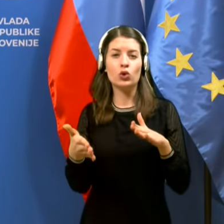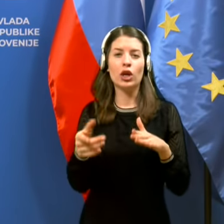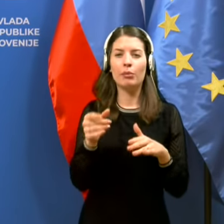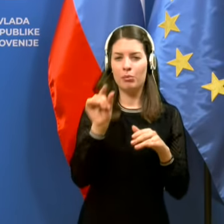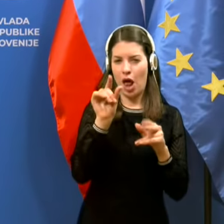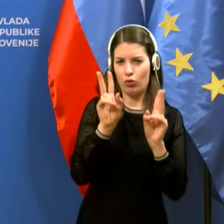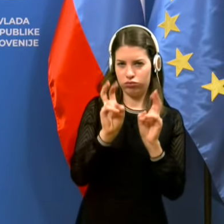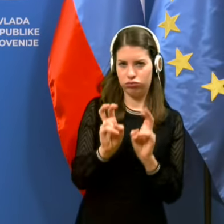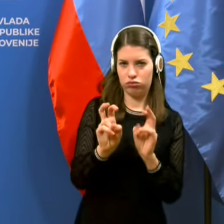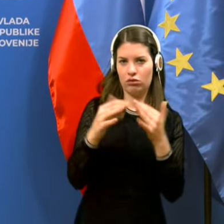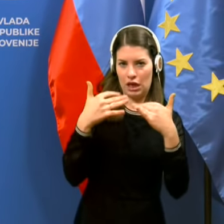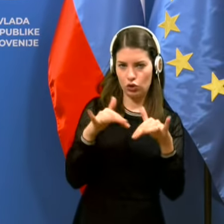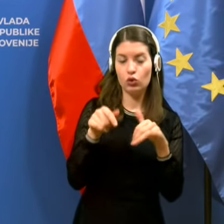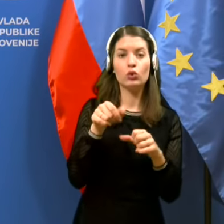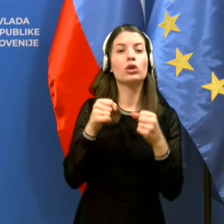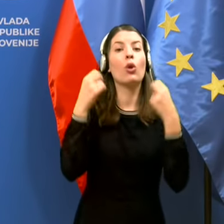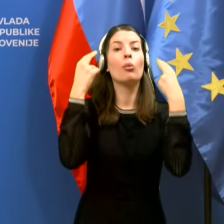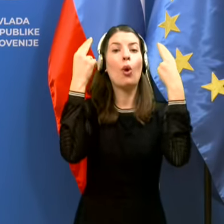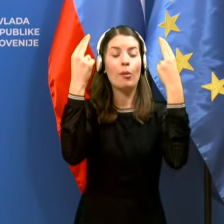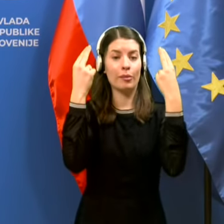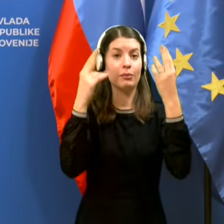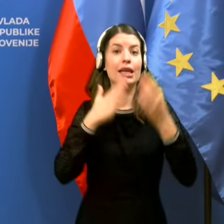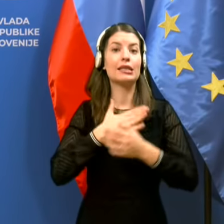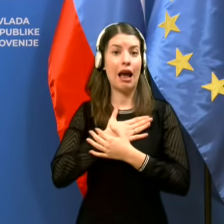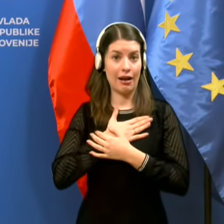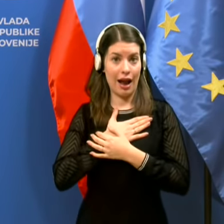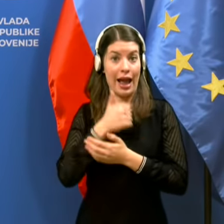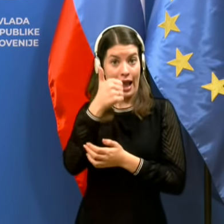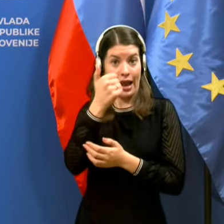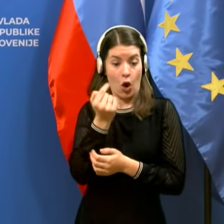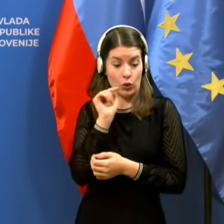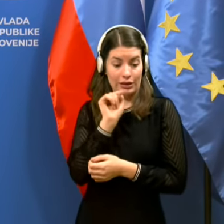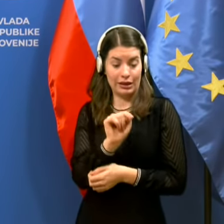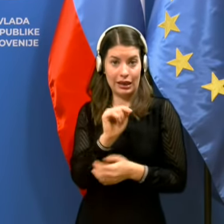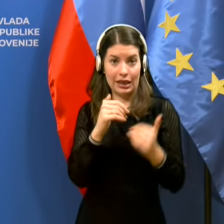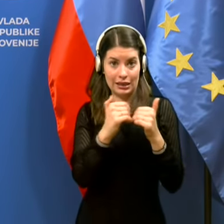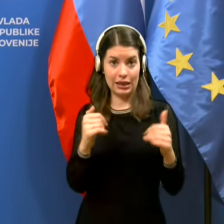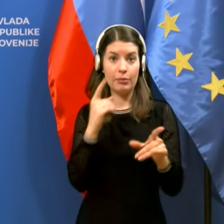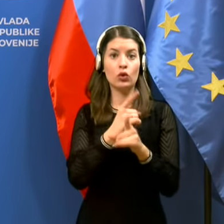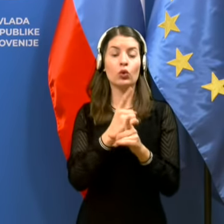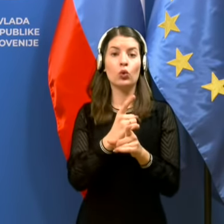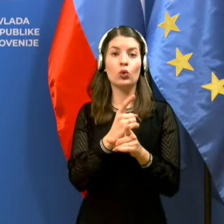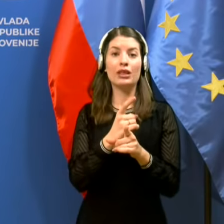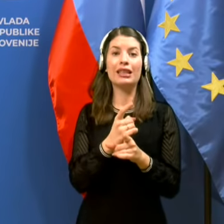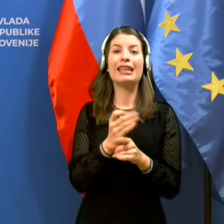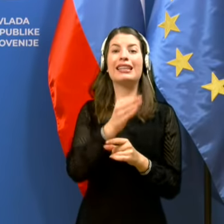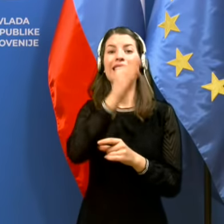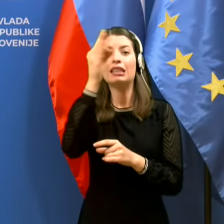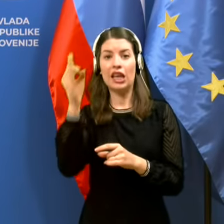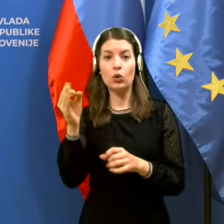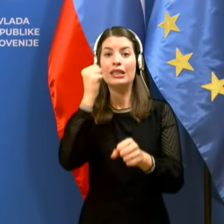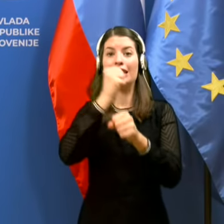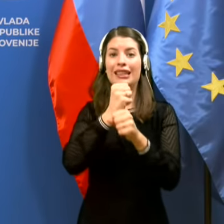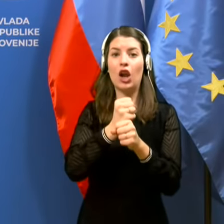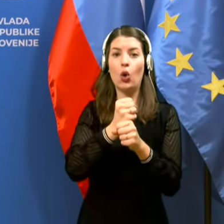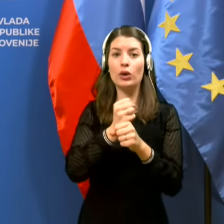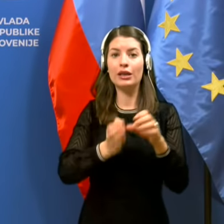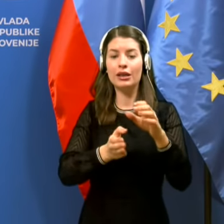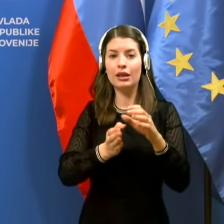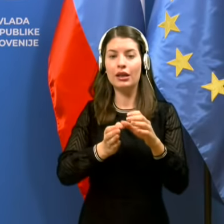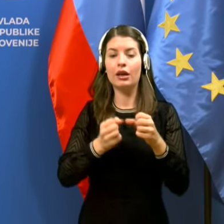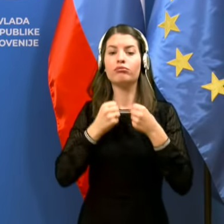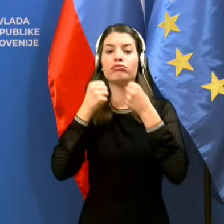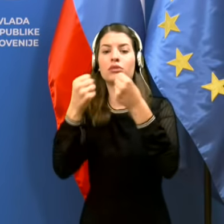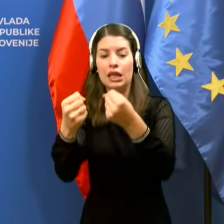malo stavil pomembno, predvsem, ker je ti eno od teh izjem so tudi dnevni delovni imigranti, kar pomeni, v